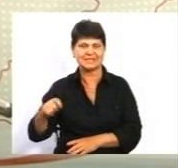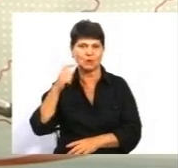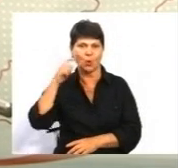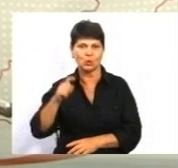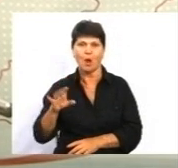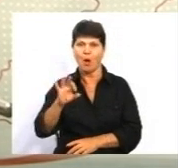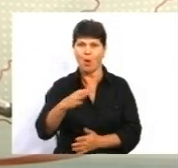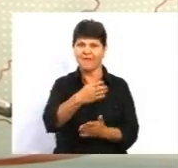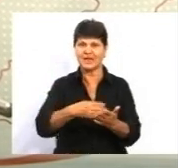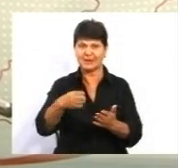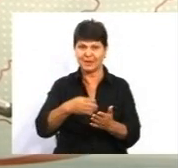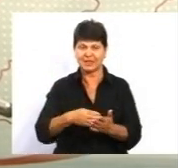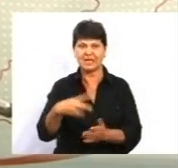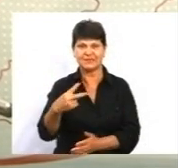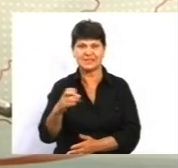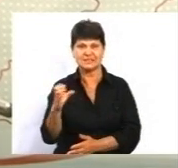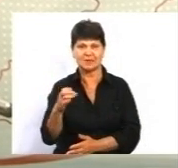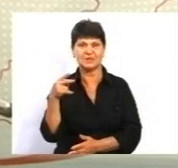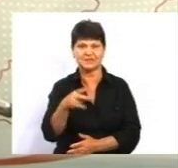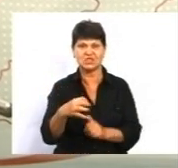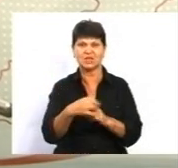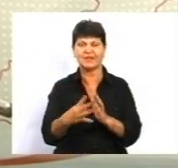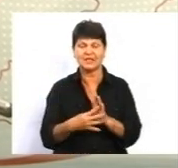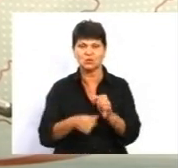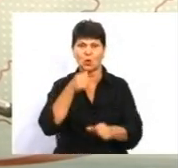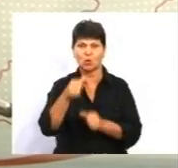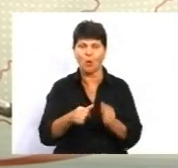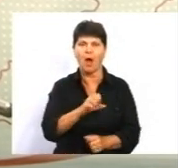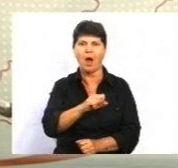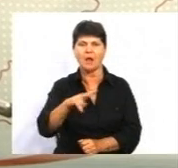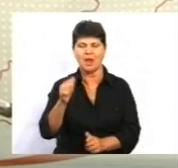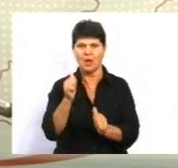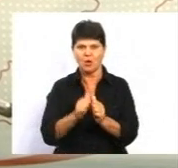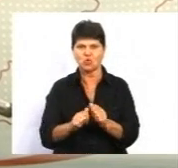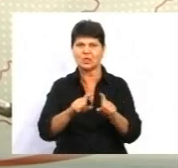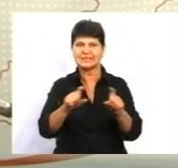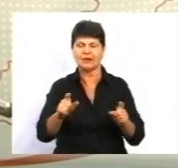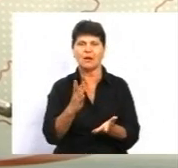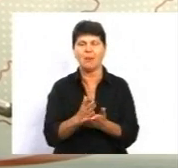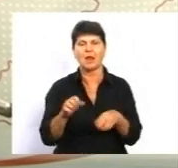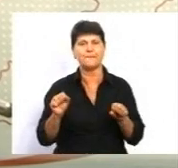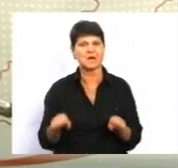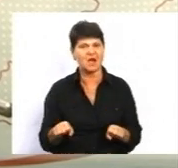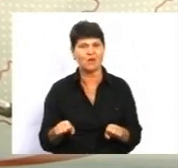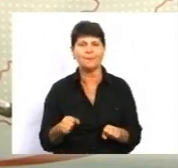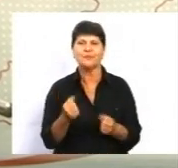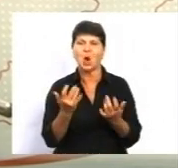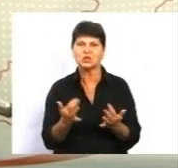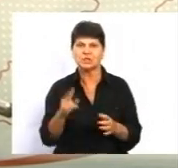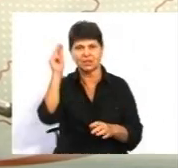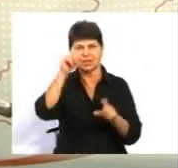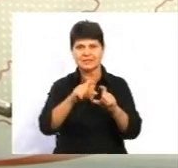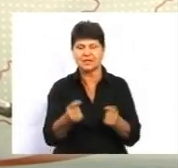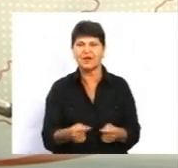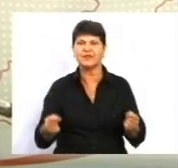відміну 20 серпня 2019 року, але кожен заклад має право, оскільки заклади відповідно